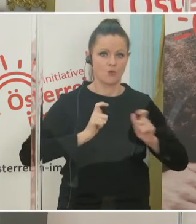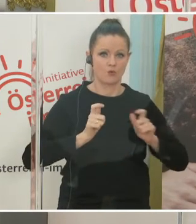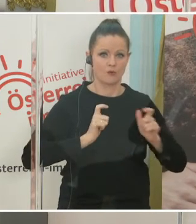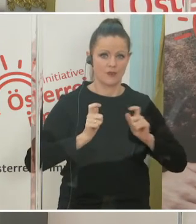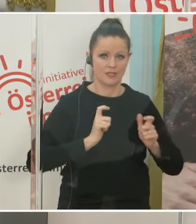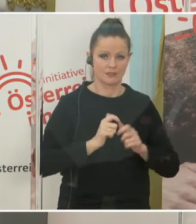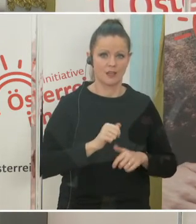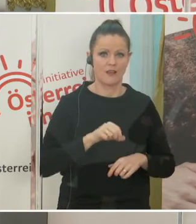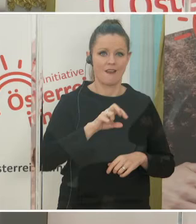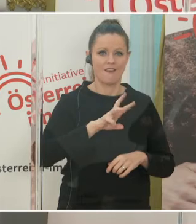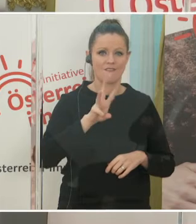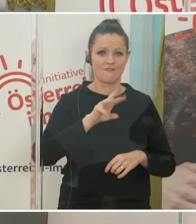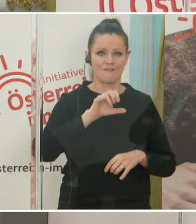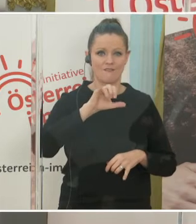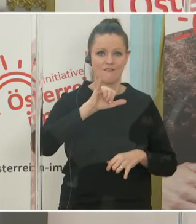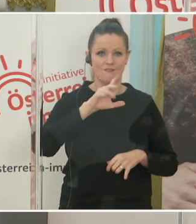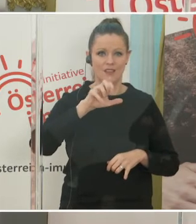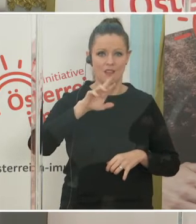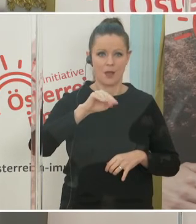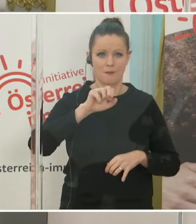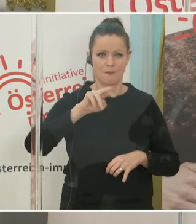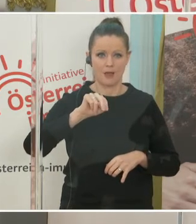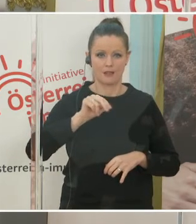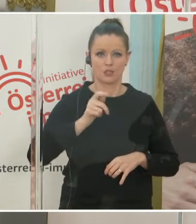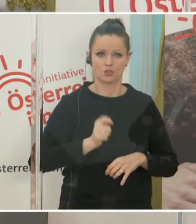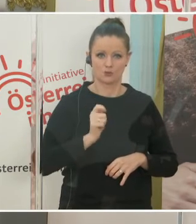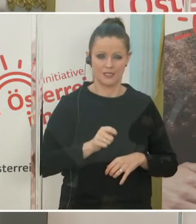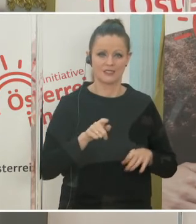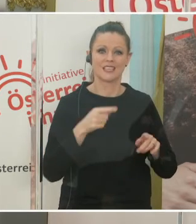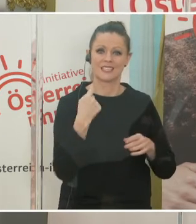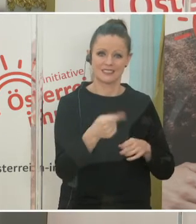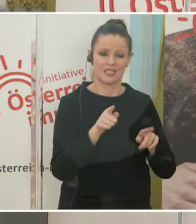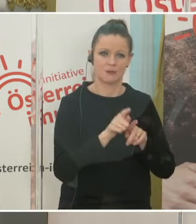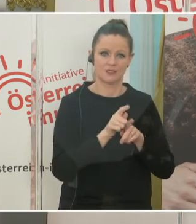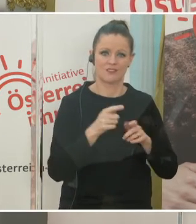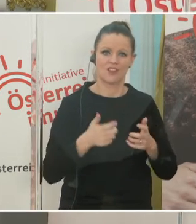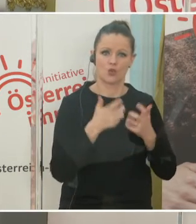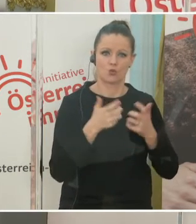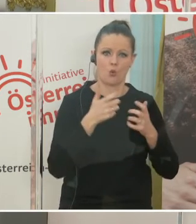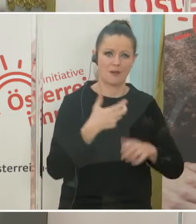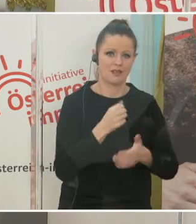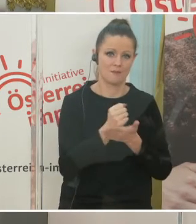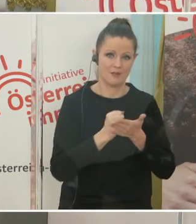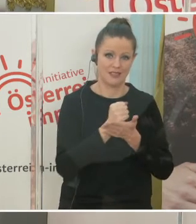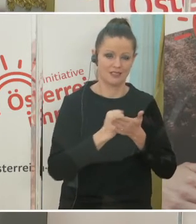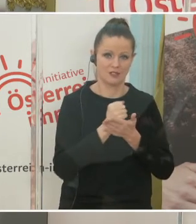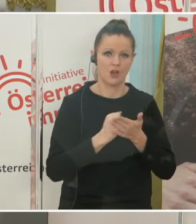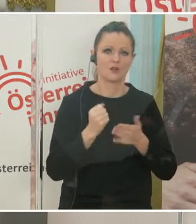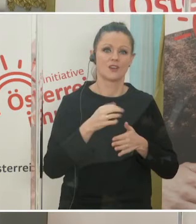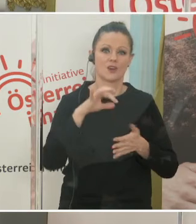Doktorin Ursula Wiedemann-Schmidt, Leiterin des Instituts für spezifische Prophylaxe und Tropenmedizin und ärztliche Leitung der